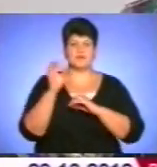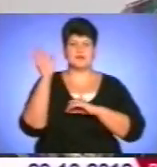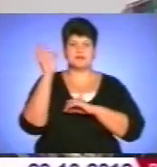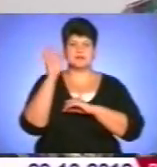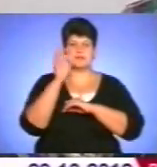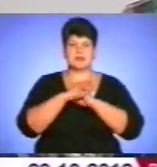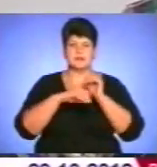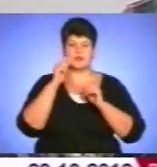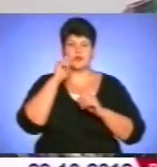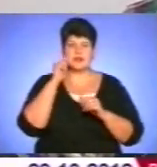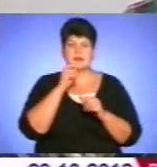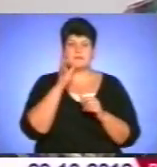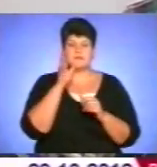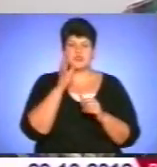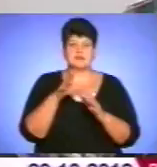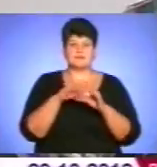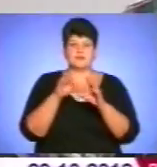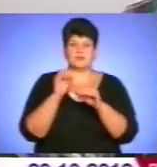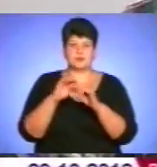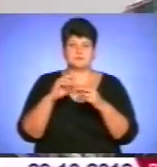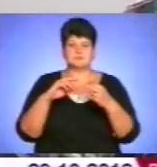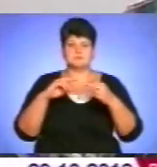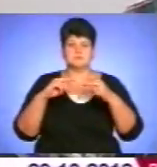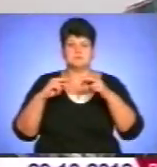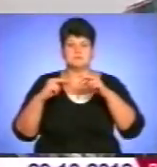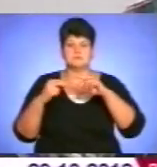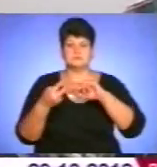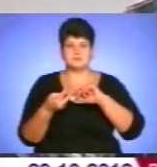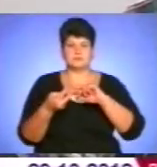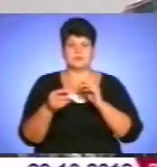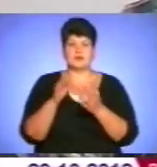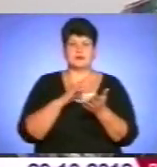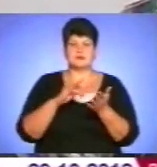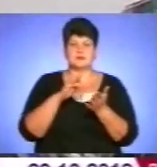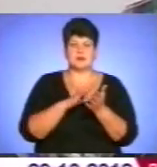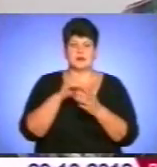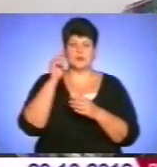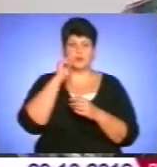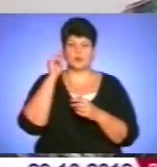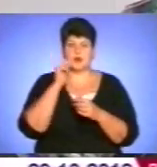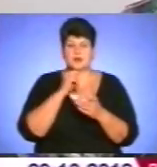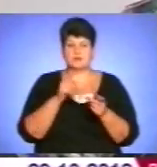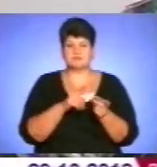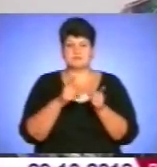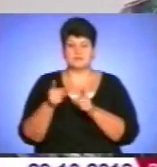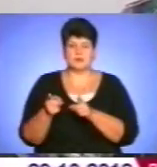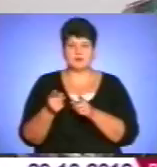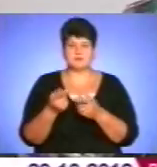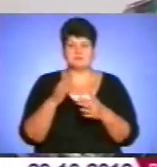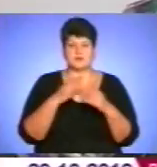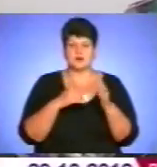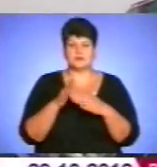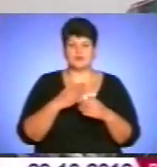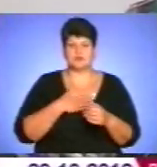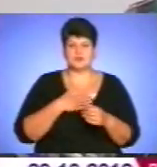вже під час волевиявлення акцент змістився повністю на центральну Україну, і практично ці